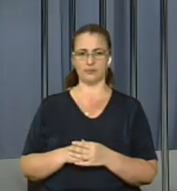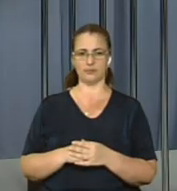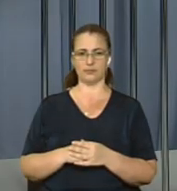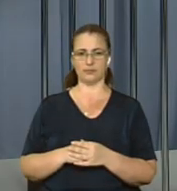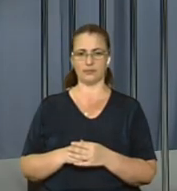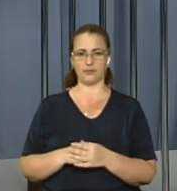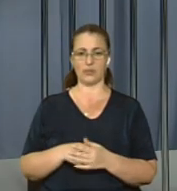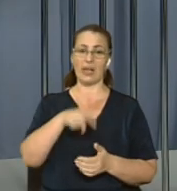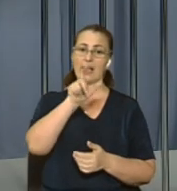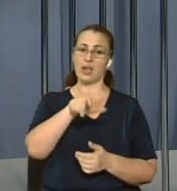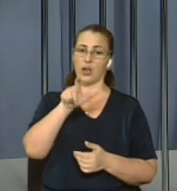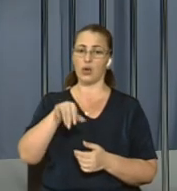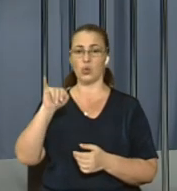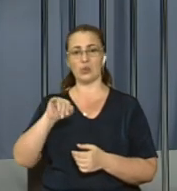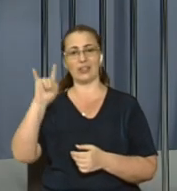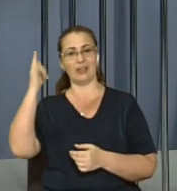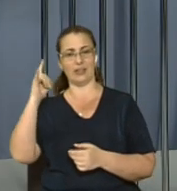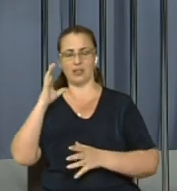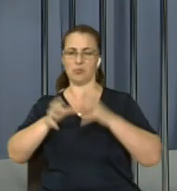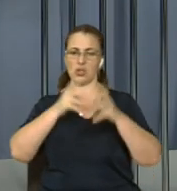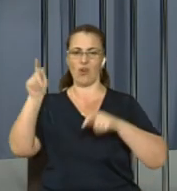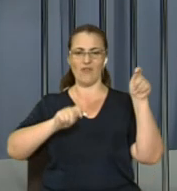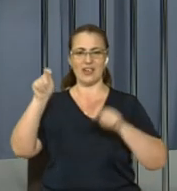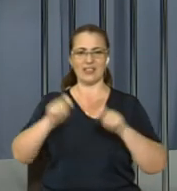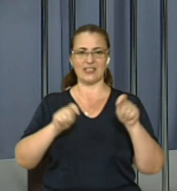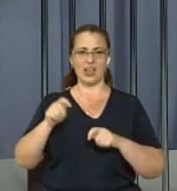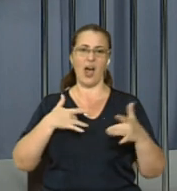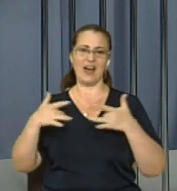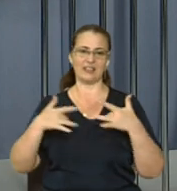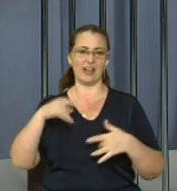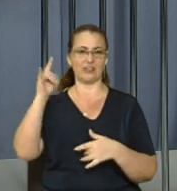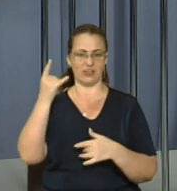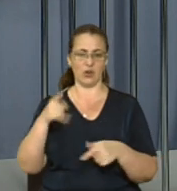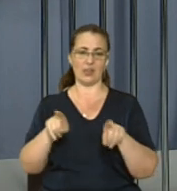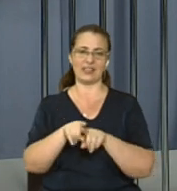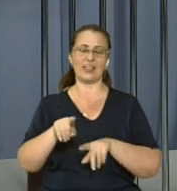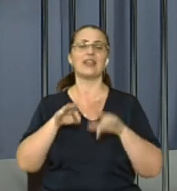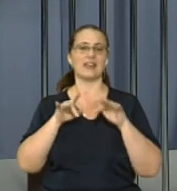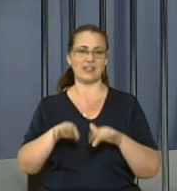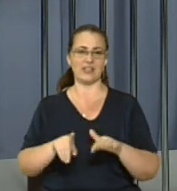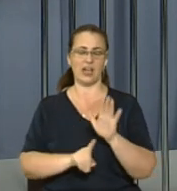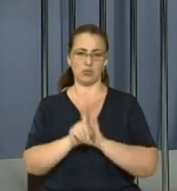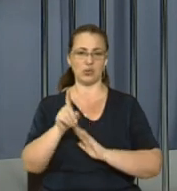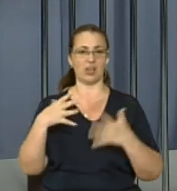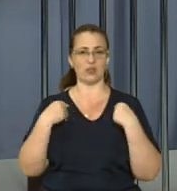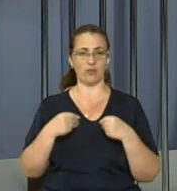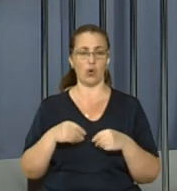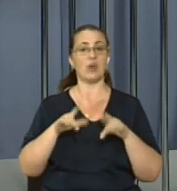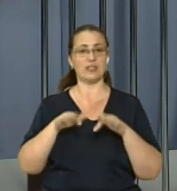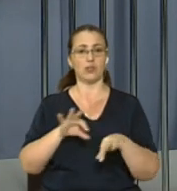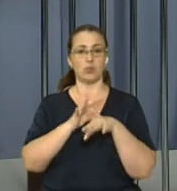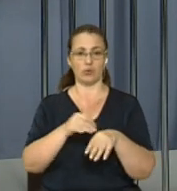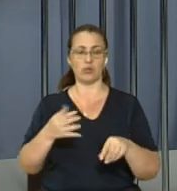І люди, і ляльки. Міжнародний фестиваль театрів «Ляльок» із такою назвою стартував у Львові. Такий захід у місті проводять вже вп'яте.